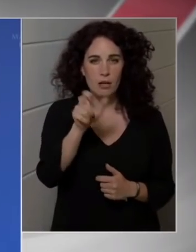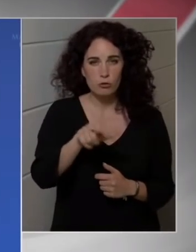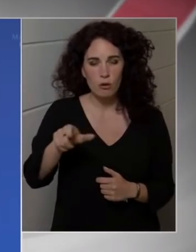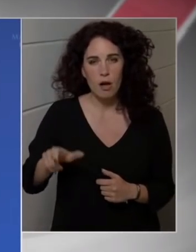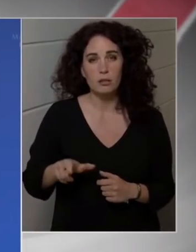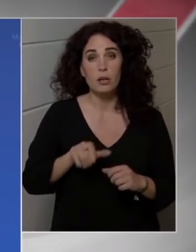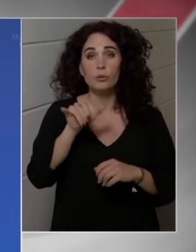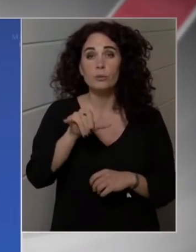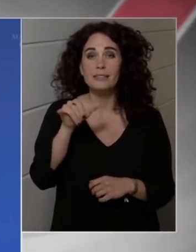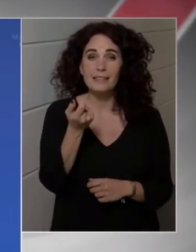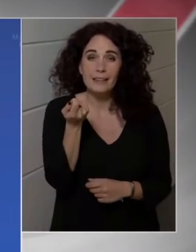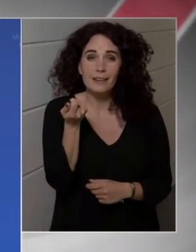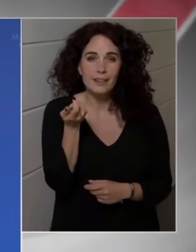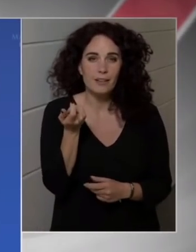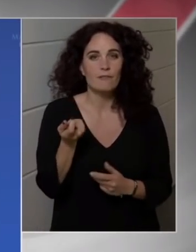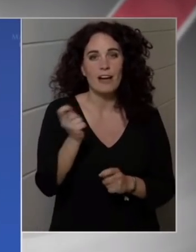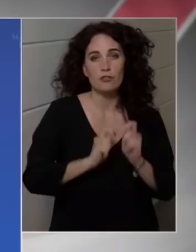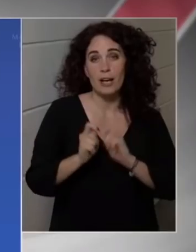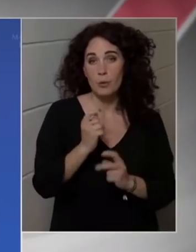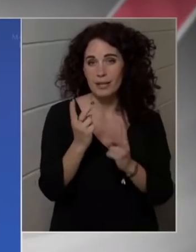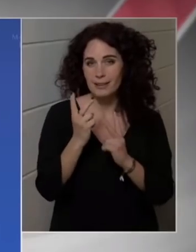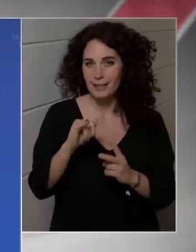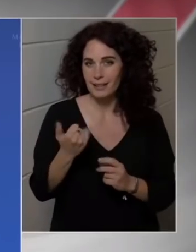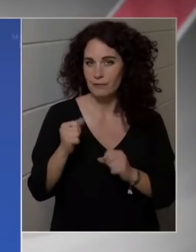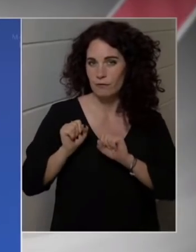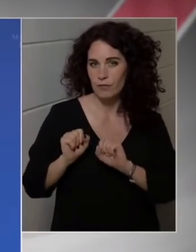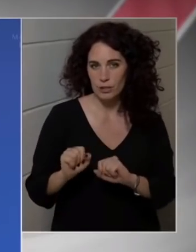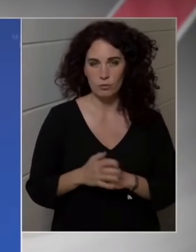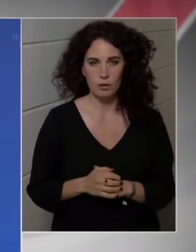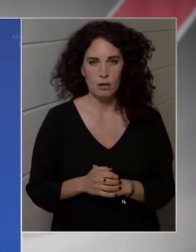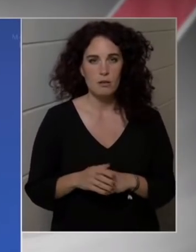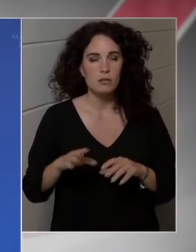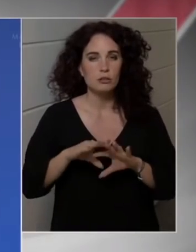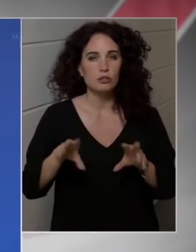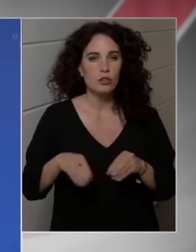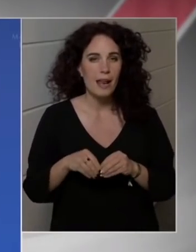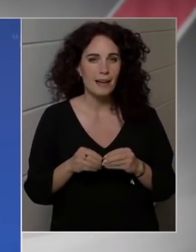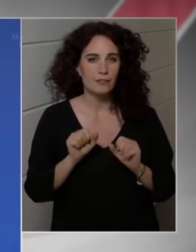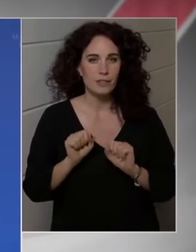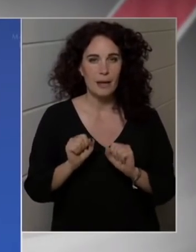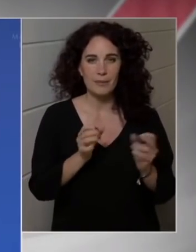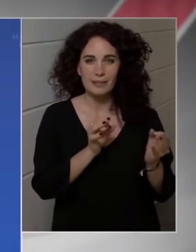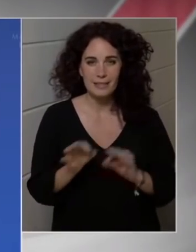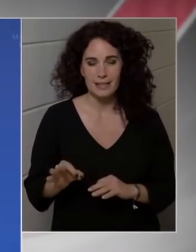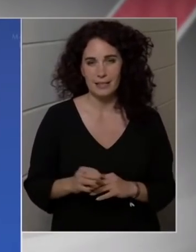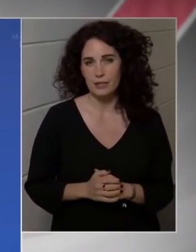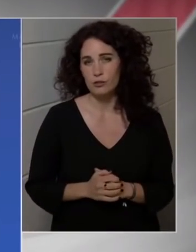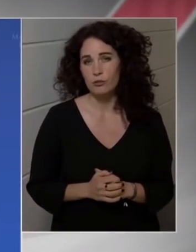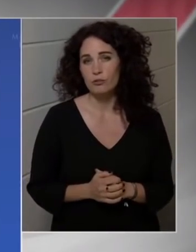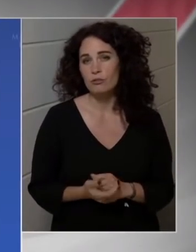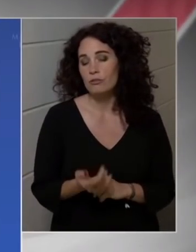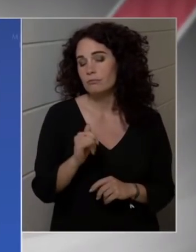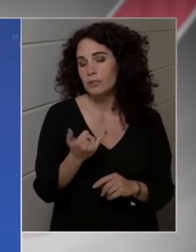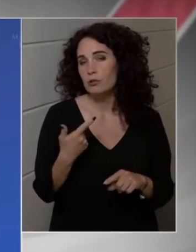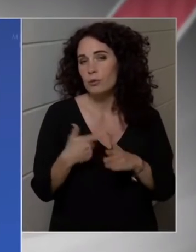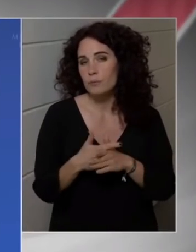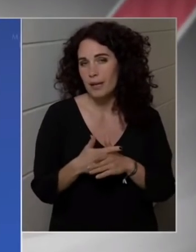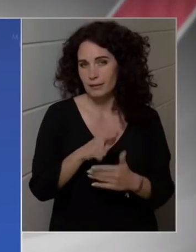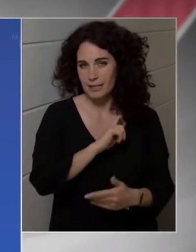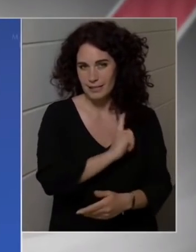ennek szellemében a teljes foglalkoztatottságot, a nyugdíjasokat, a nyugdíjak vásárló